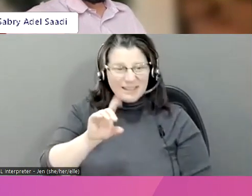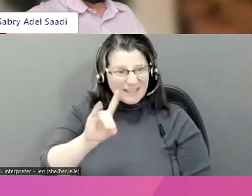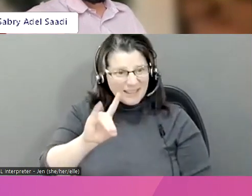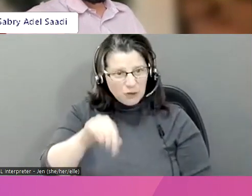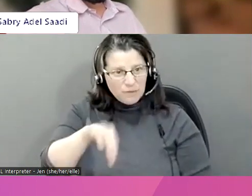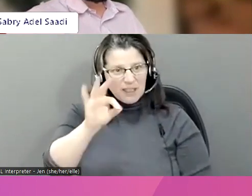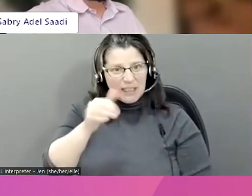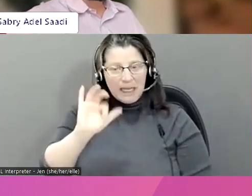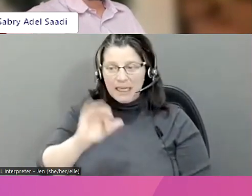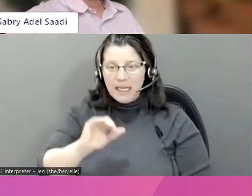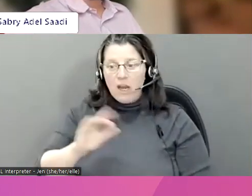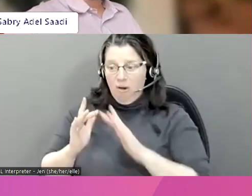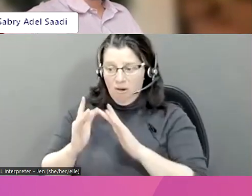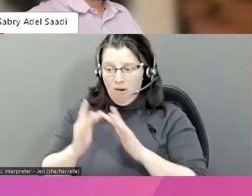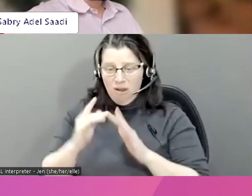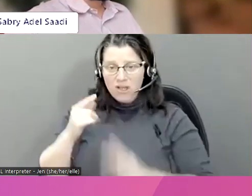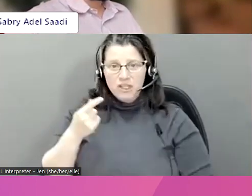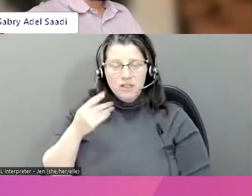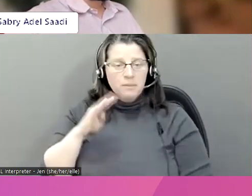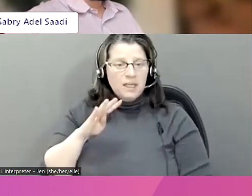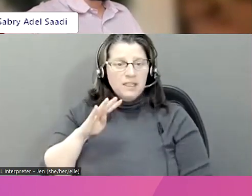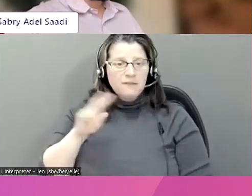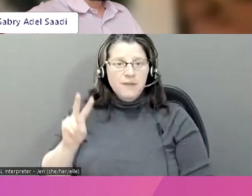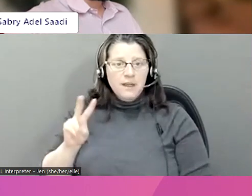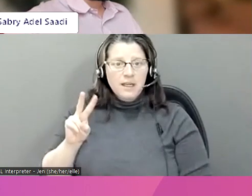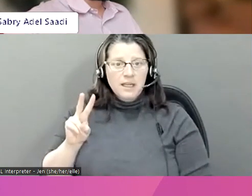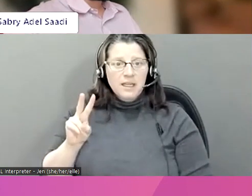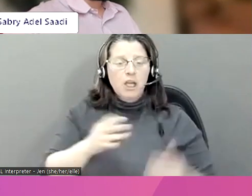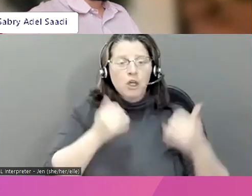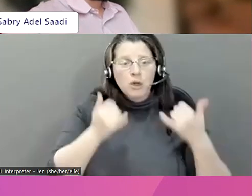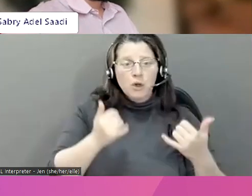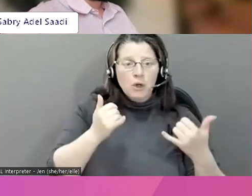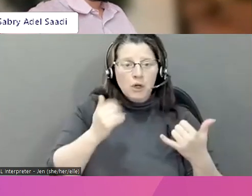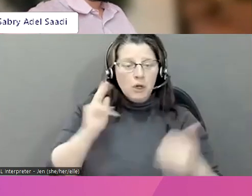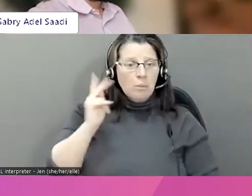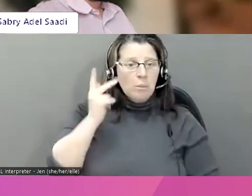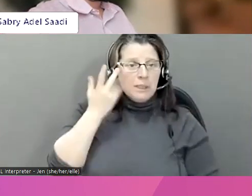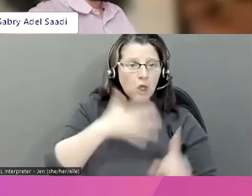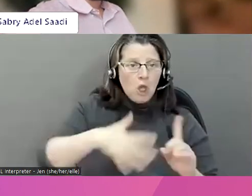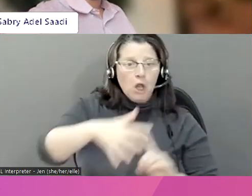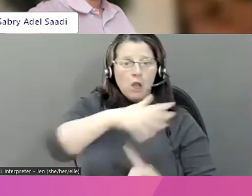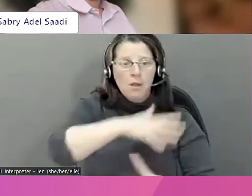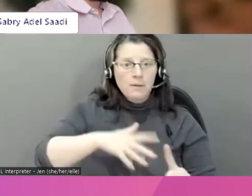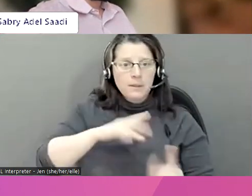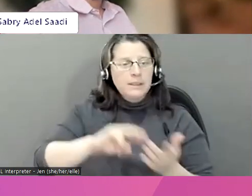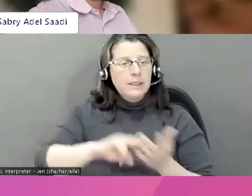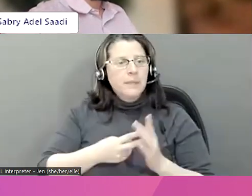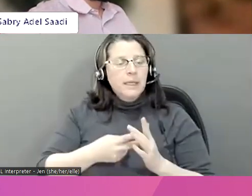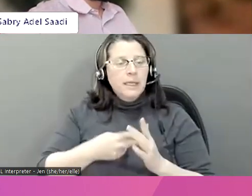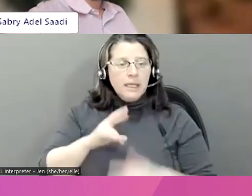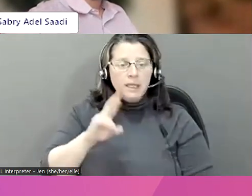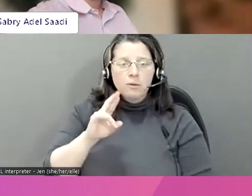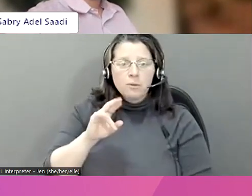Est-ce qu'il y une corrélation entre la violence, on est sur le genre en ligne, et